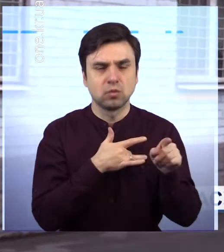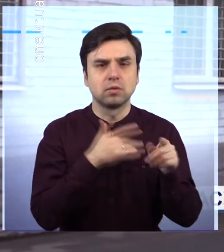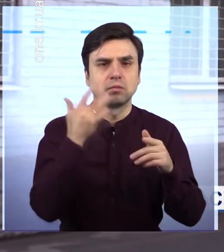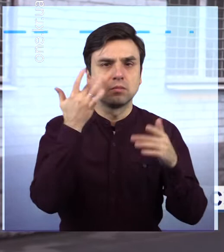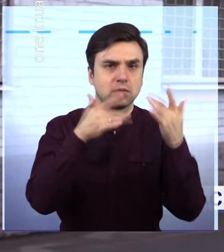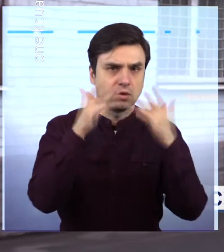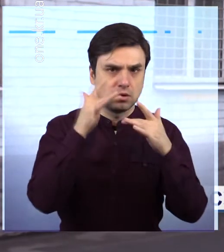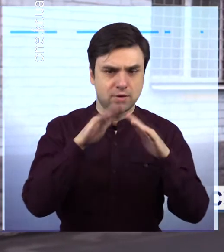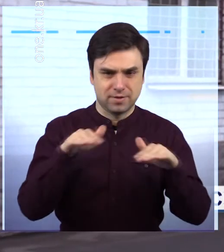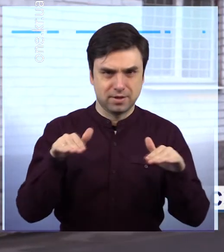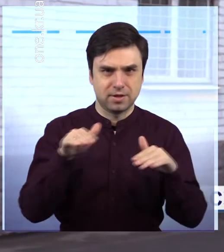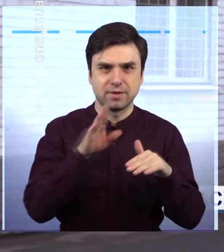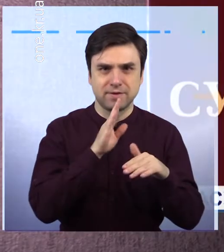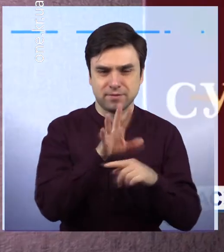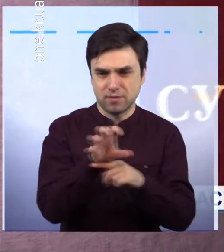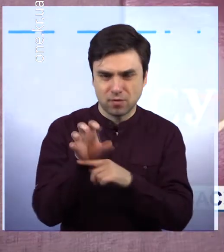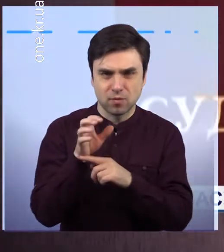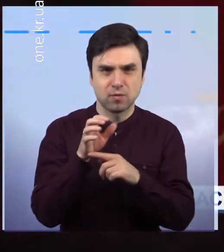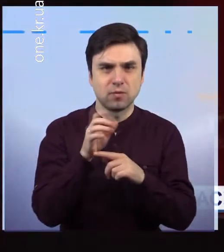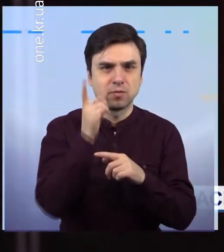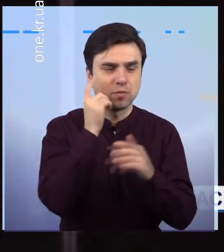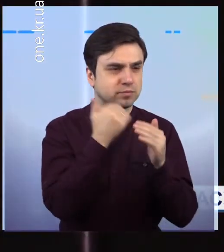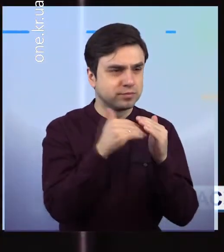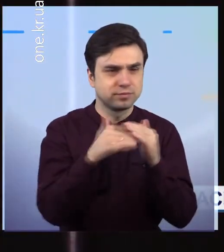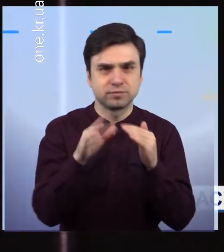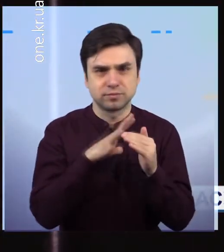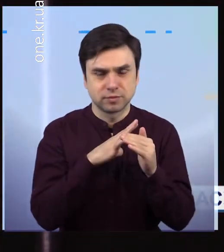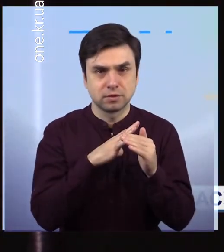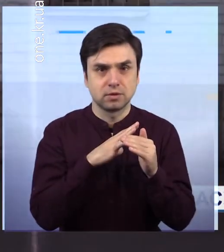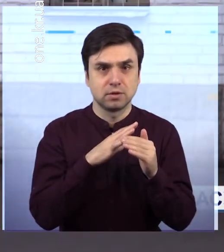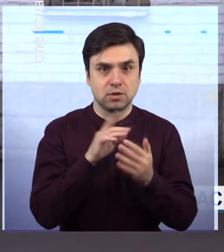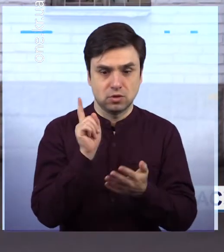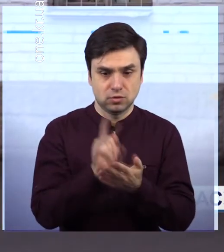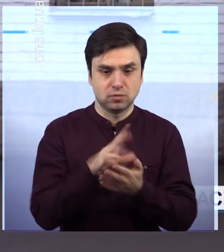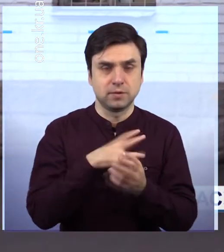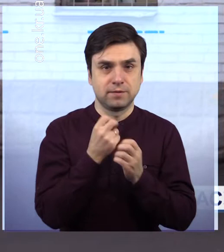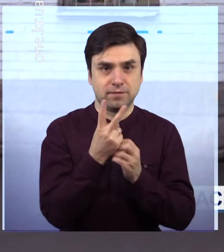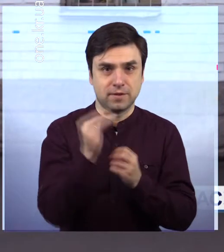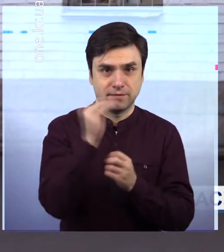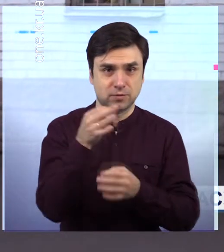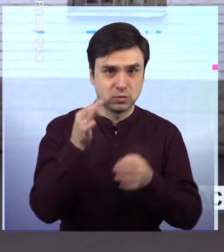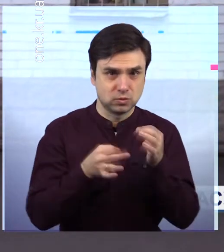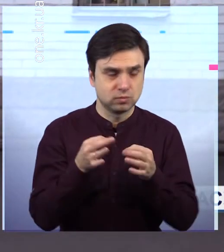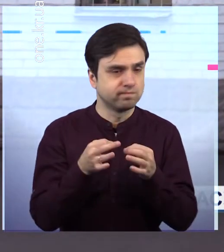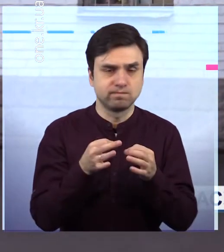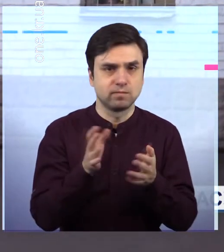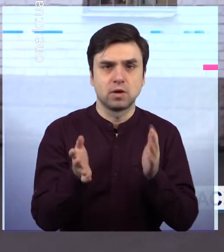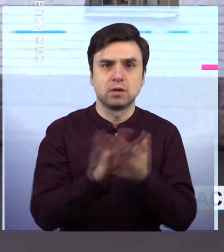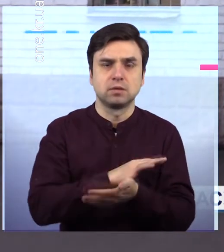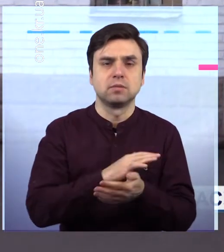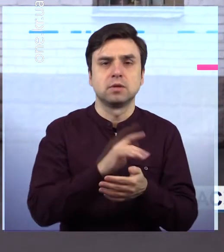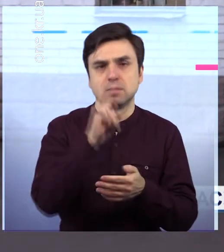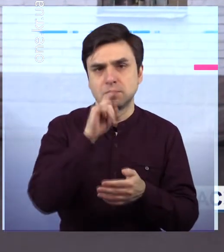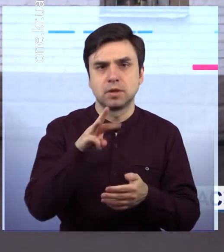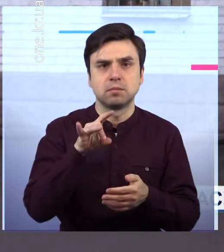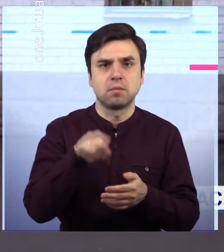Сергія Плотнікова підозрюють у поширенні порнографії з ученицями свого ж навчального закладу. Начебто він розповсюджував